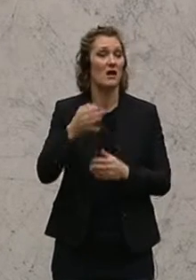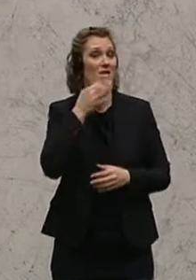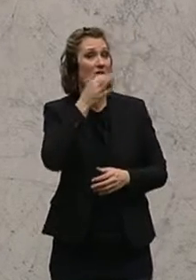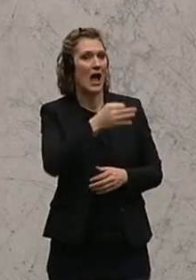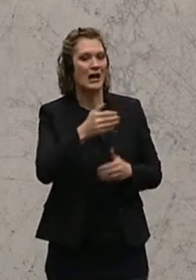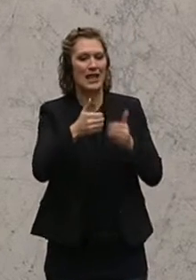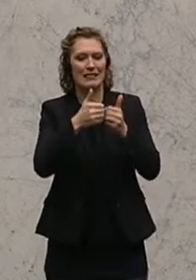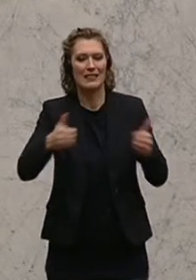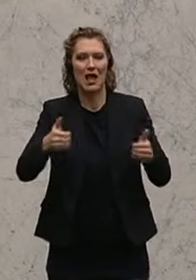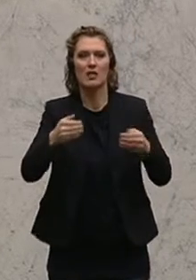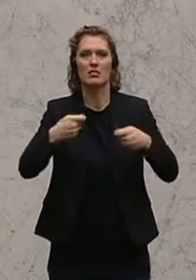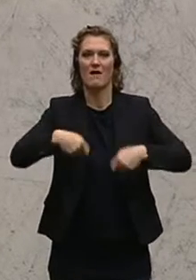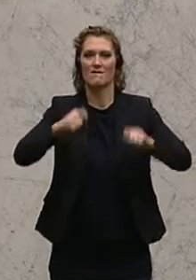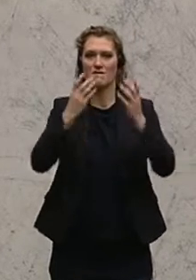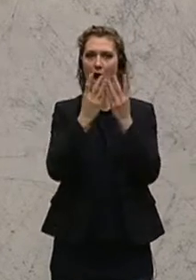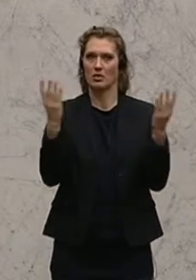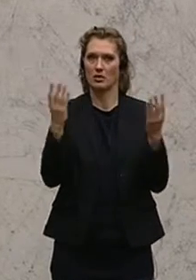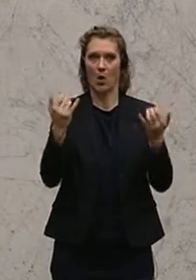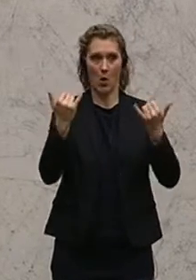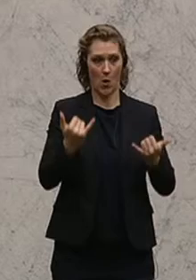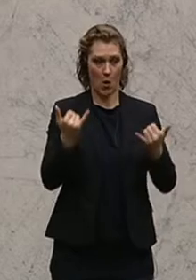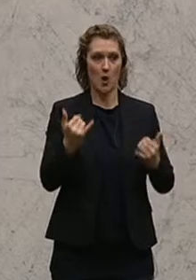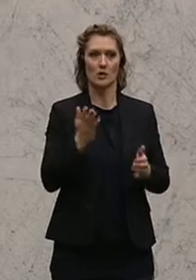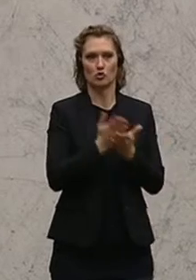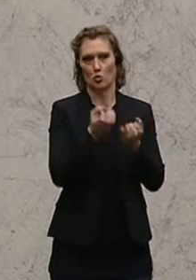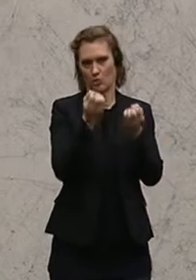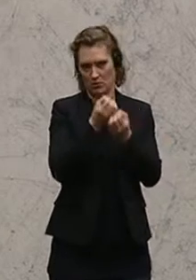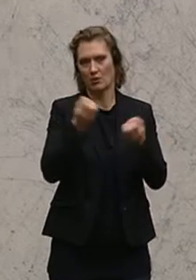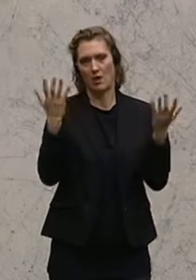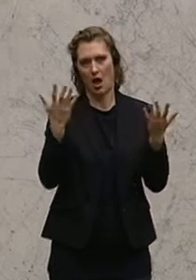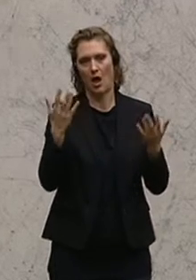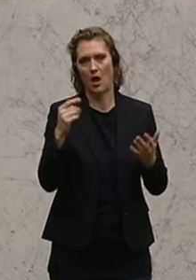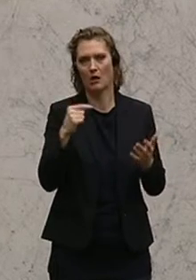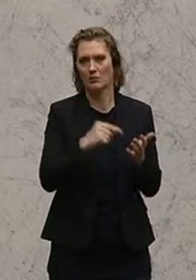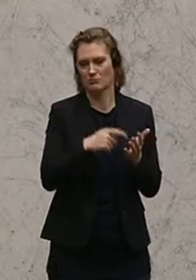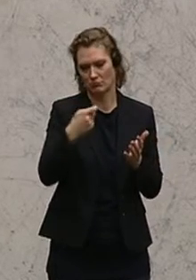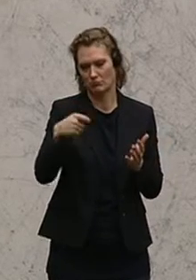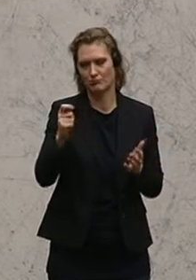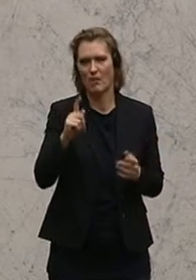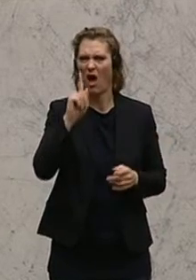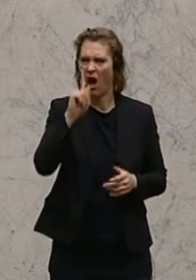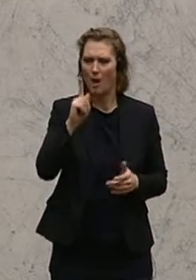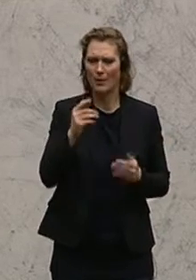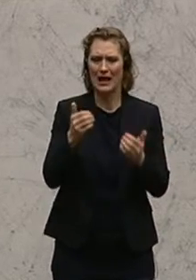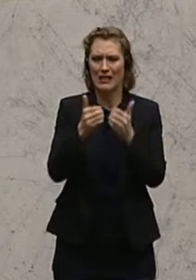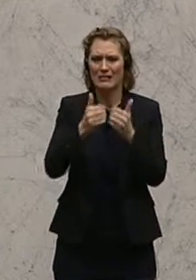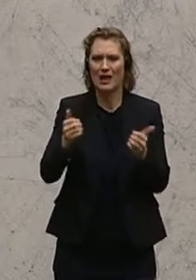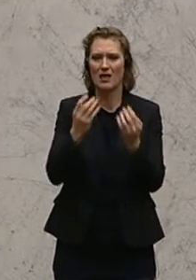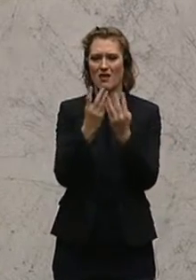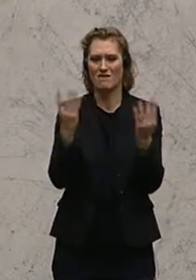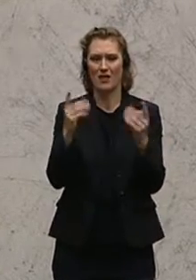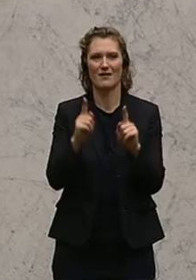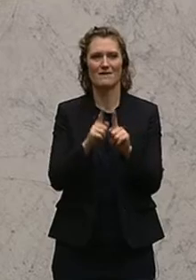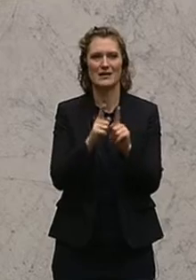nach den Trennwänden, das ist heute an der Präsidialatum geklärt worden, aber Faktum ist, dass erstens die Trennwände, diese